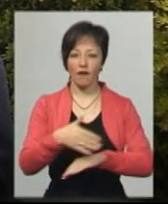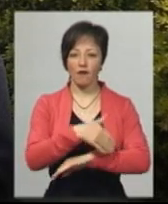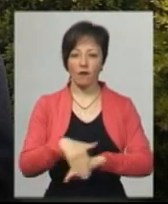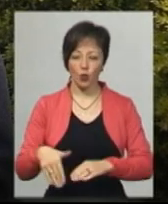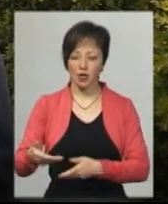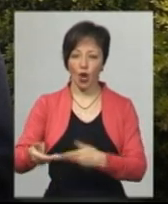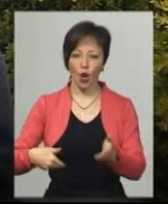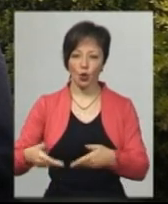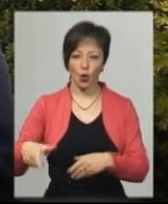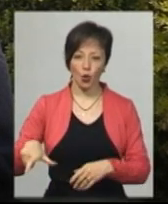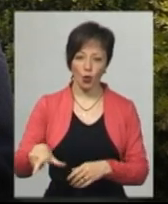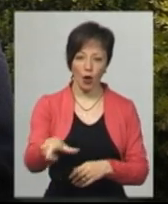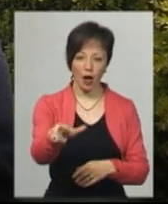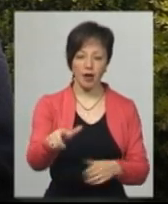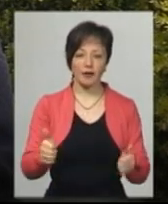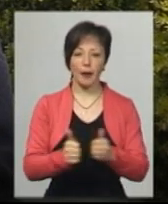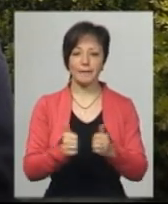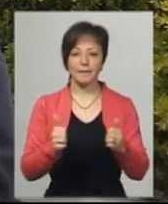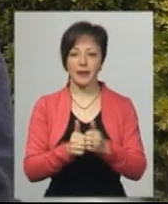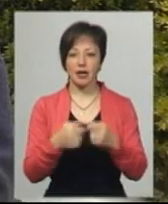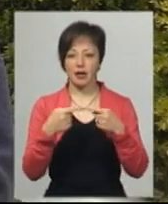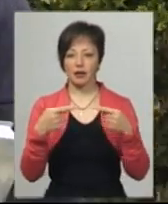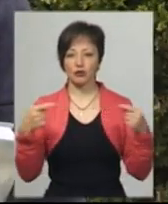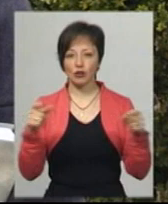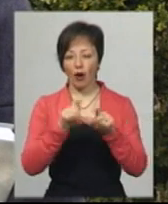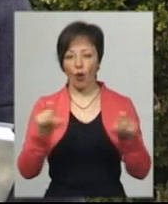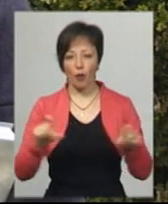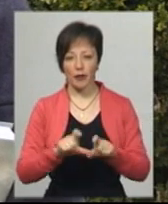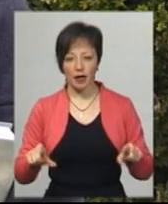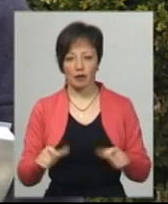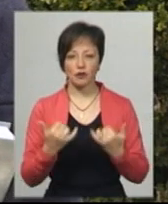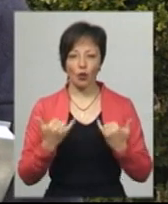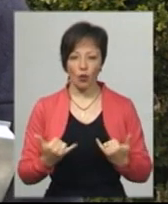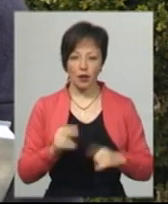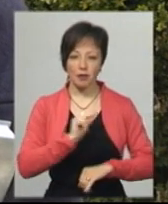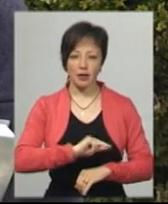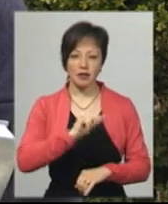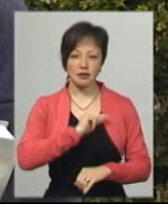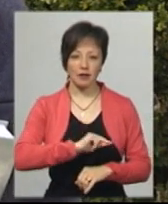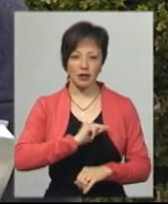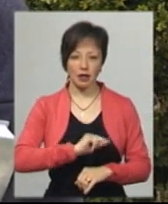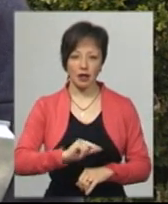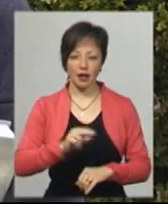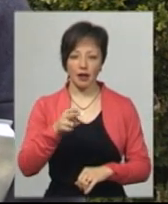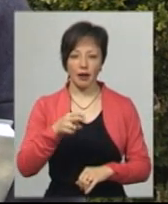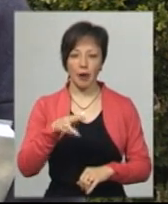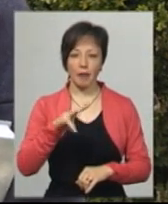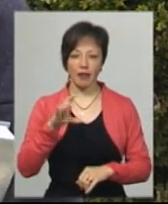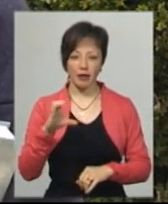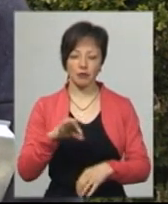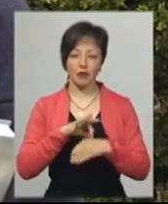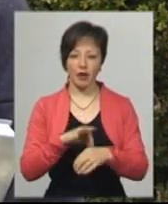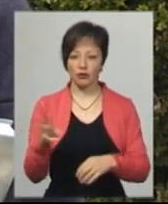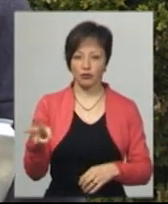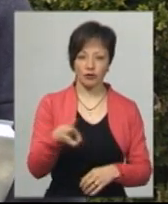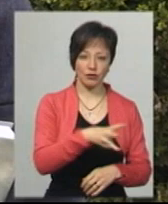тротуарів, біля інфраструктурних об'єктів. Сьогодні працівниками ДСНС було проведено